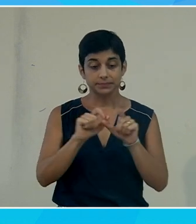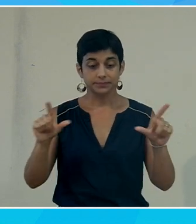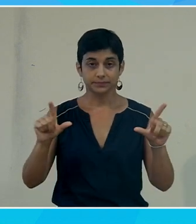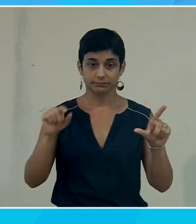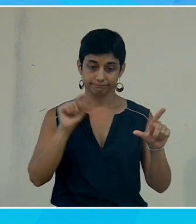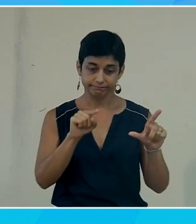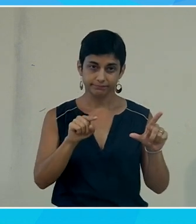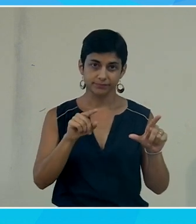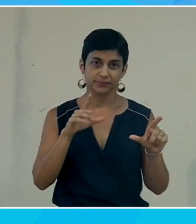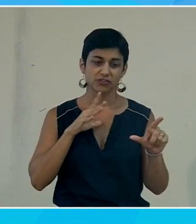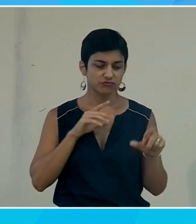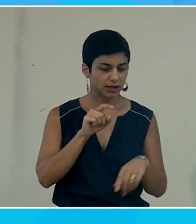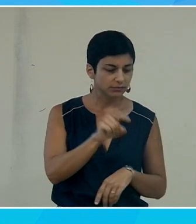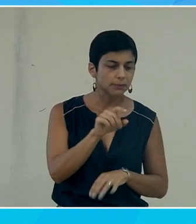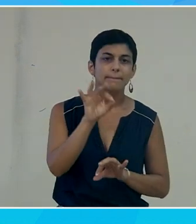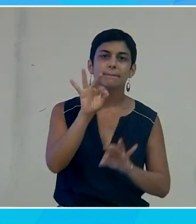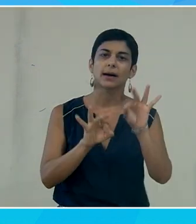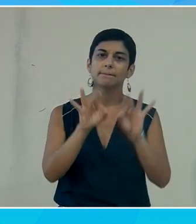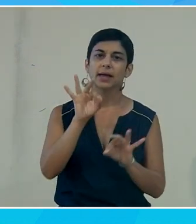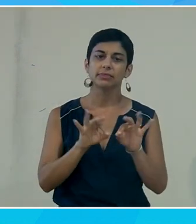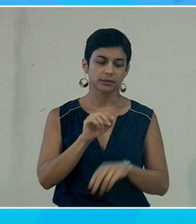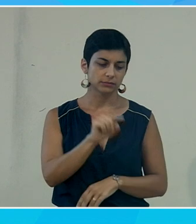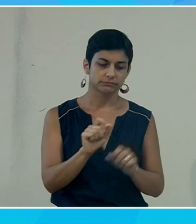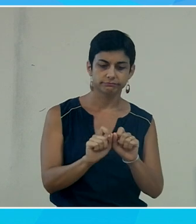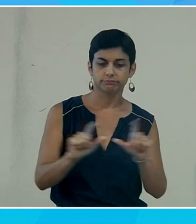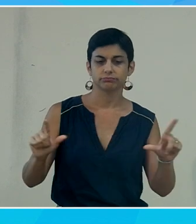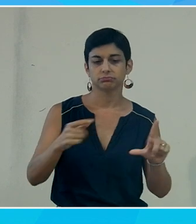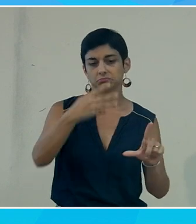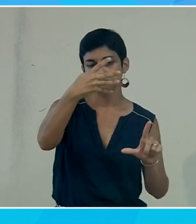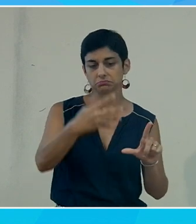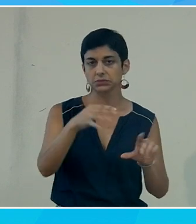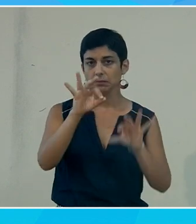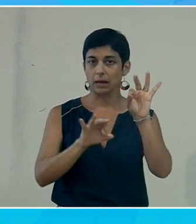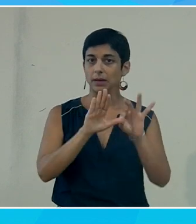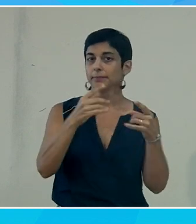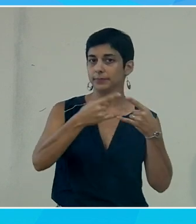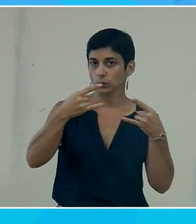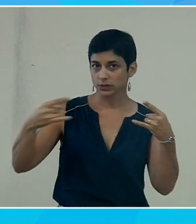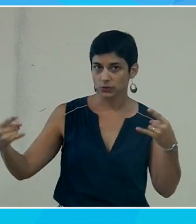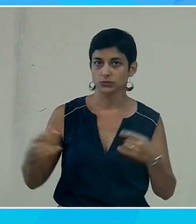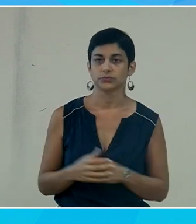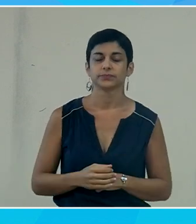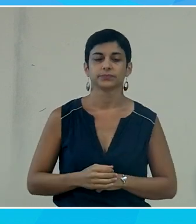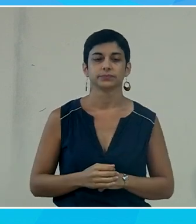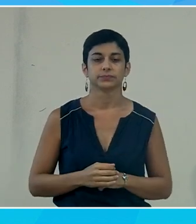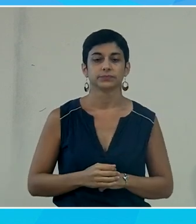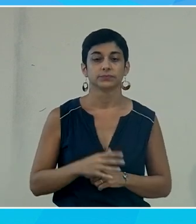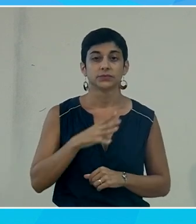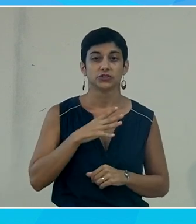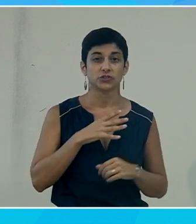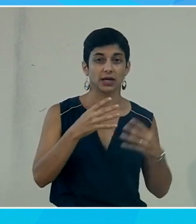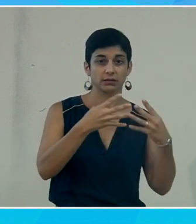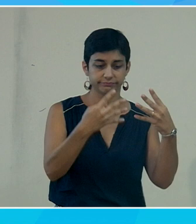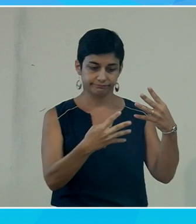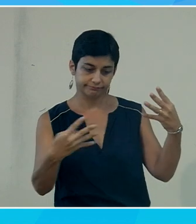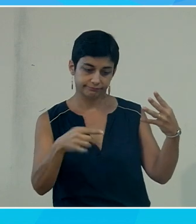on a une entrée qui s'appelle paramètres, qui permet d'accéder à l'ensemble des différents paramètres de Windows. Et on a un sous-niveau qui s